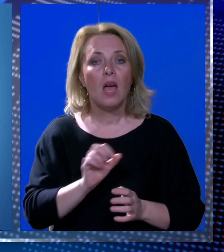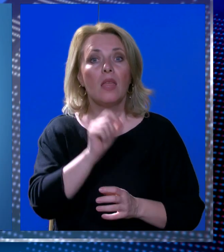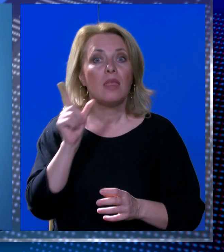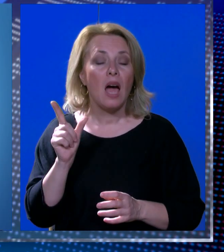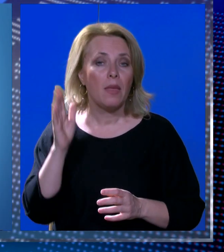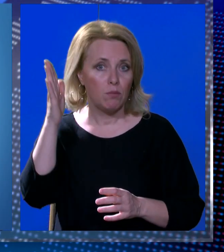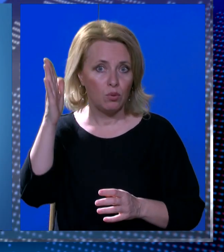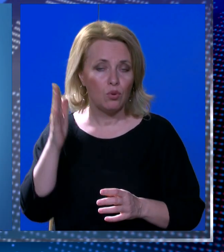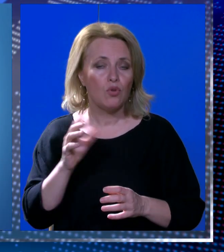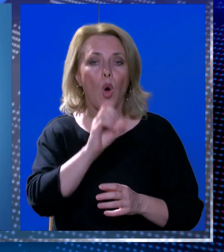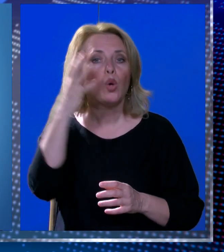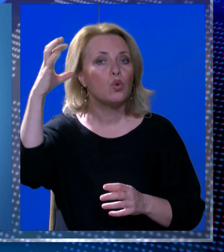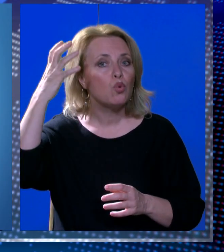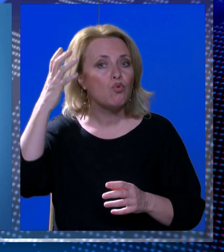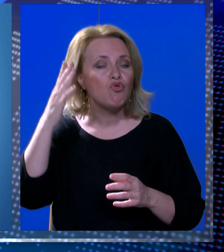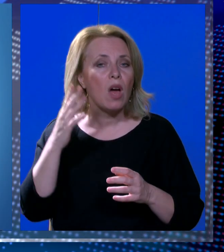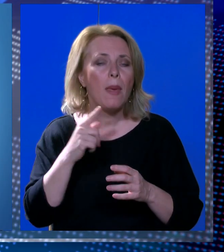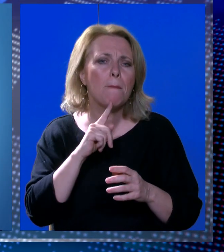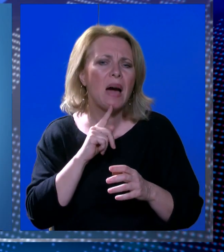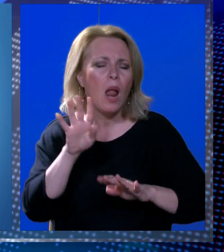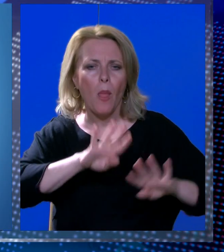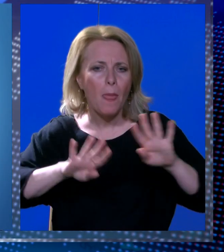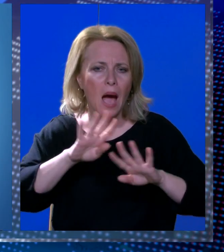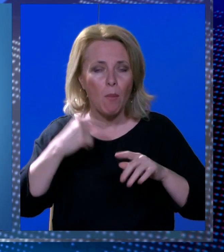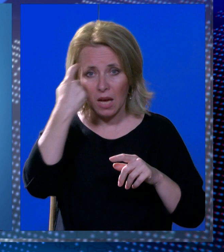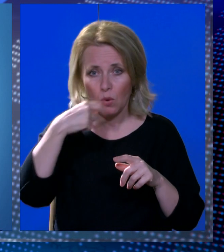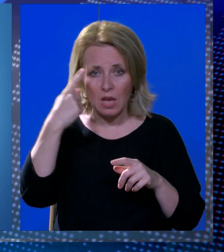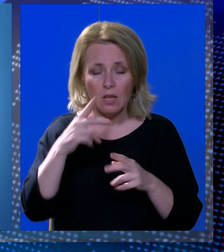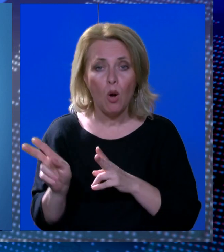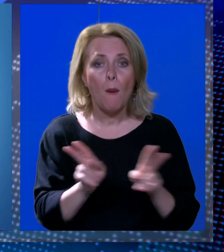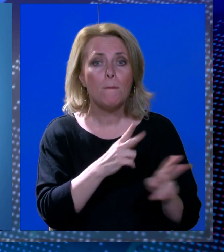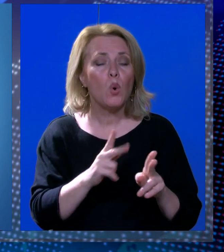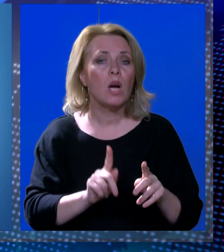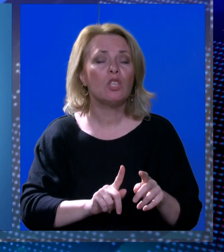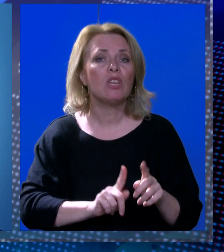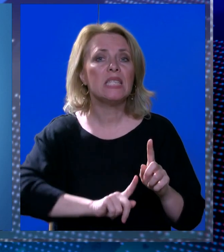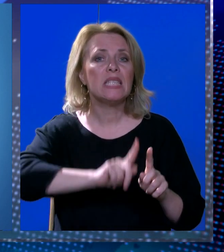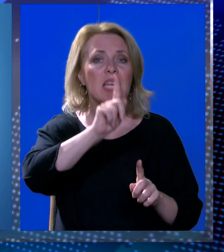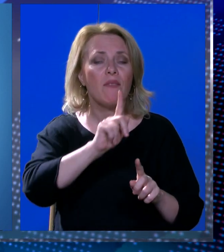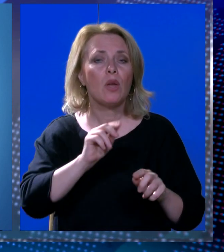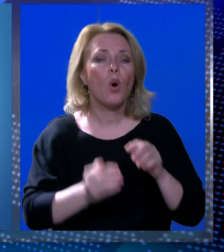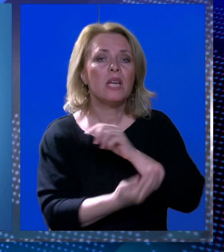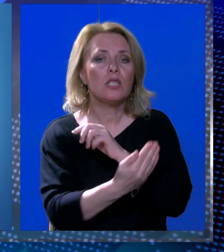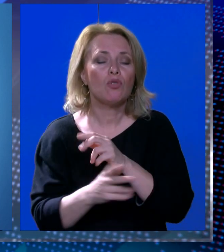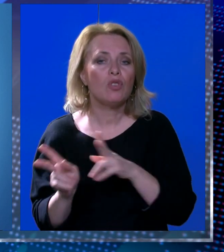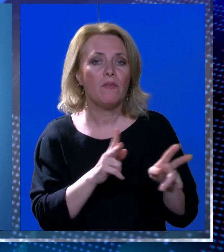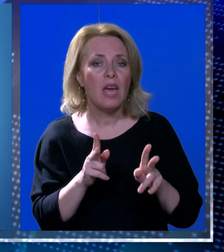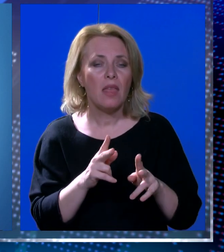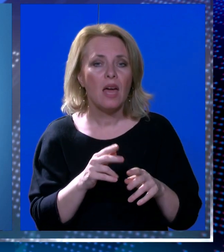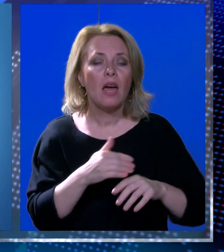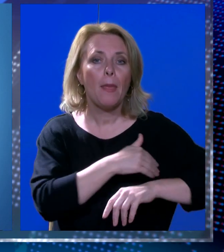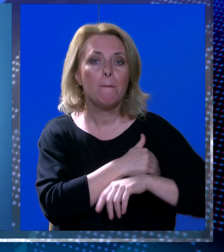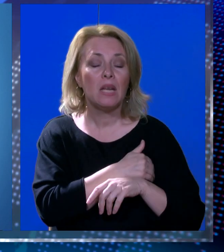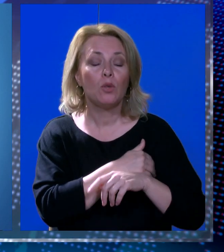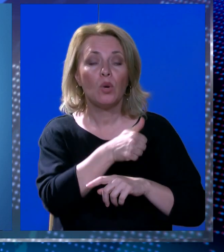Dan i pred nam uglavnom sunčani, u slabu naoblaku teku nedjelju. Puhać je umjeren do jak sjeveroistočni vjetar, a temperature zraka kreta